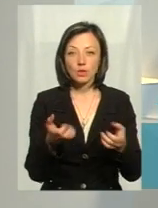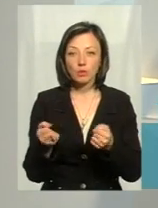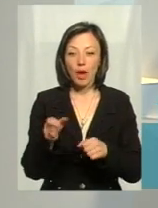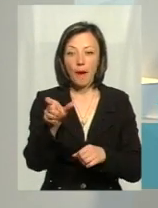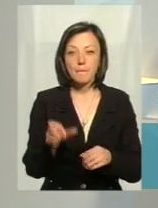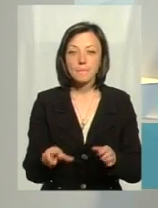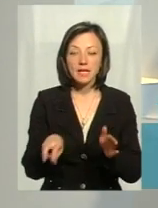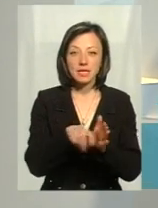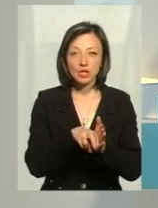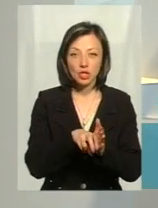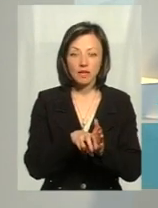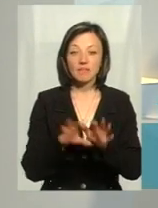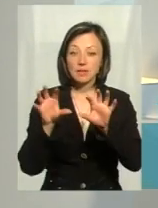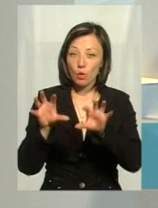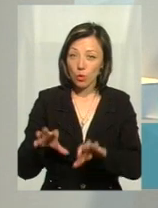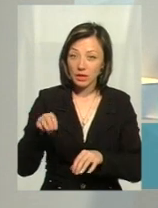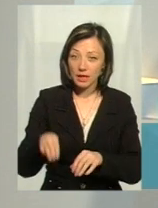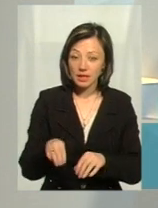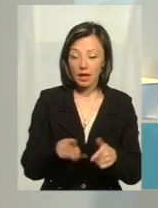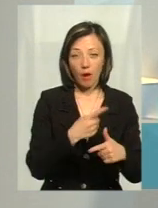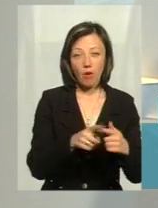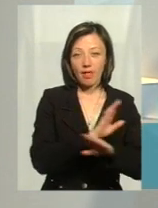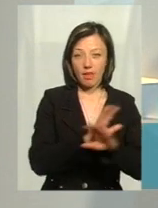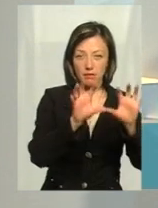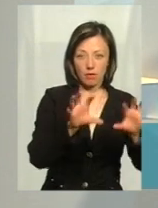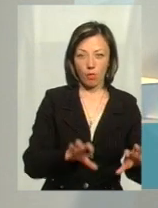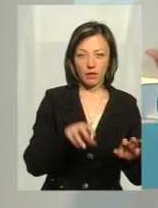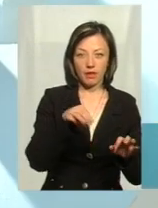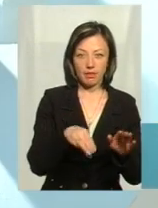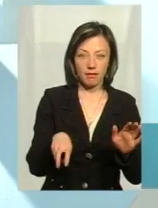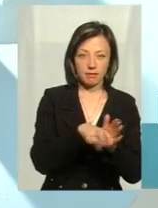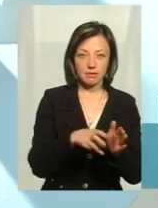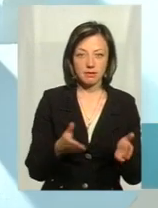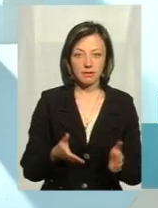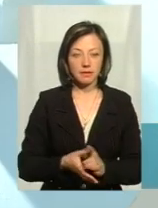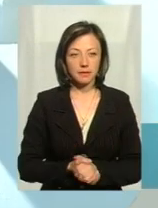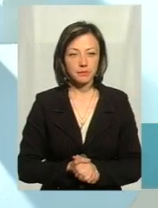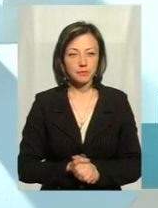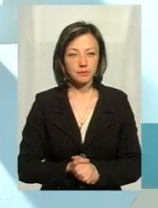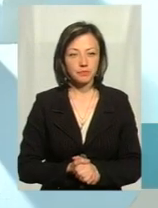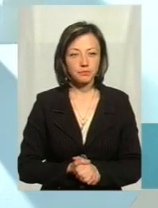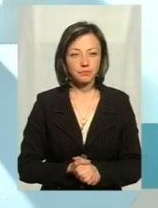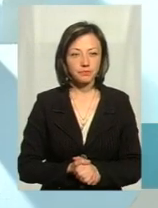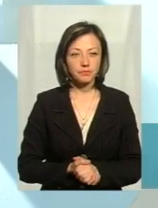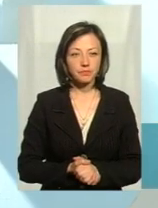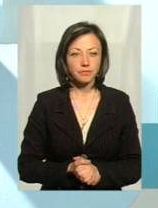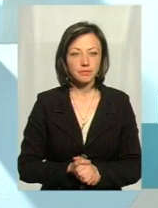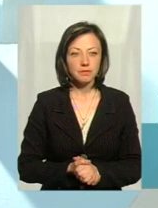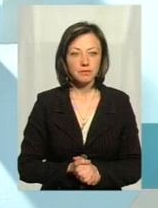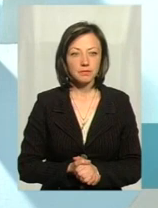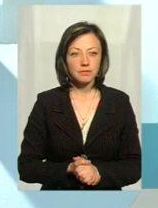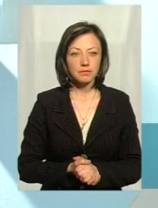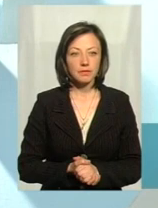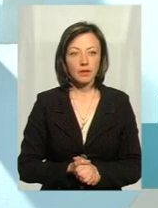пасажир, їдучи в легальному таксі? І чого позбавлений пасажир, їдучи просто в таксі? перш за все,